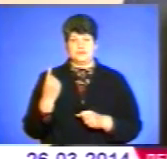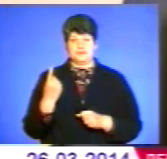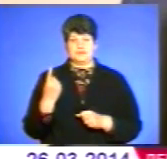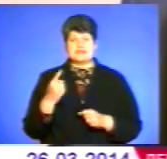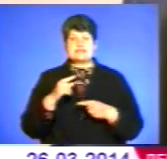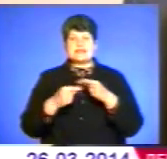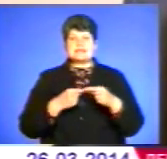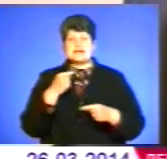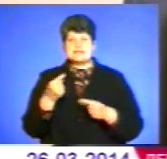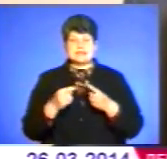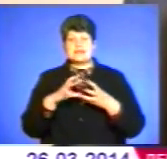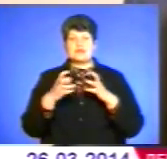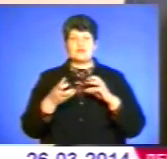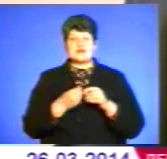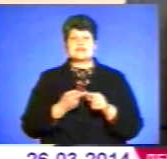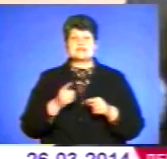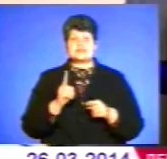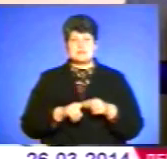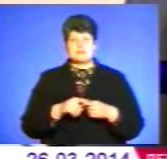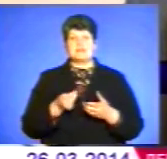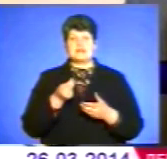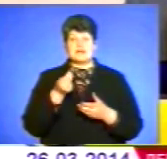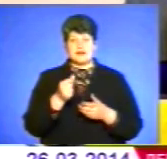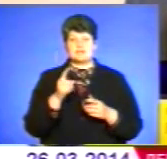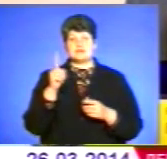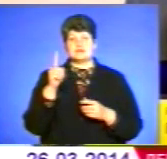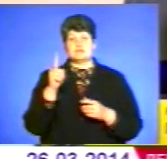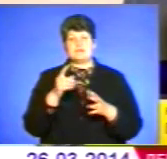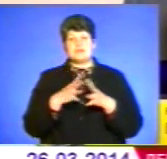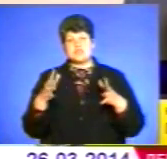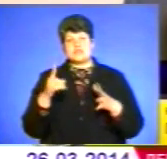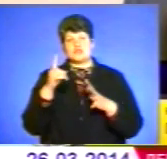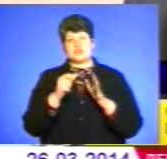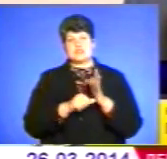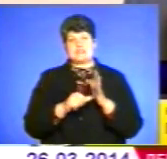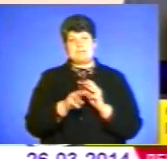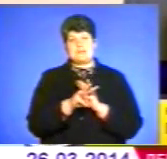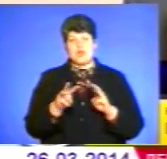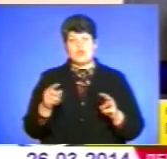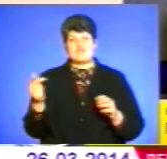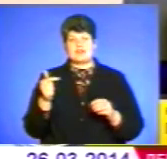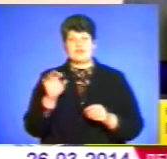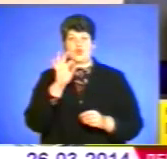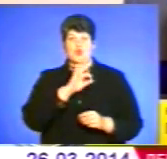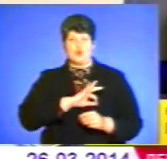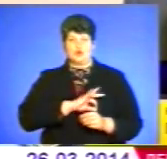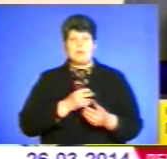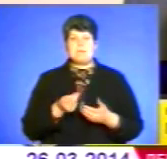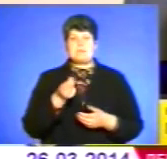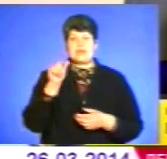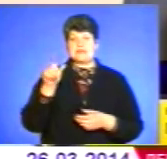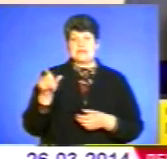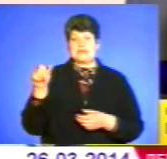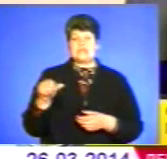декларування такими платниками задекларовано більше 60 мільйонів гривень доходу. Платники самостійно